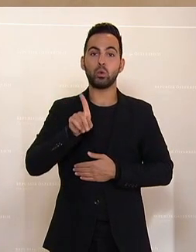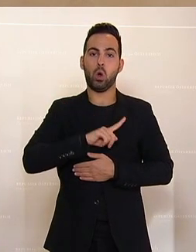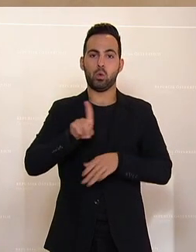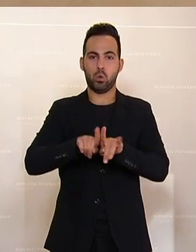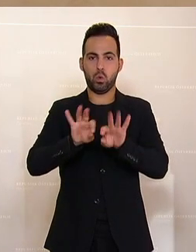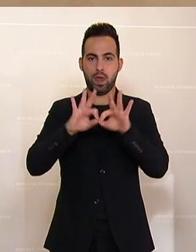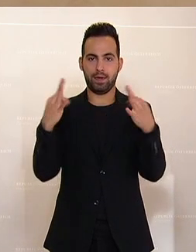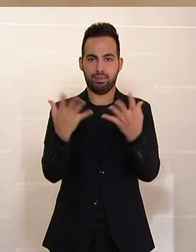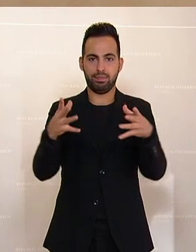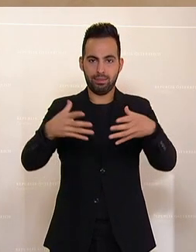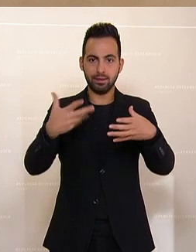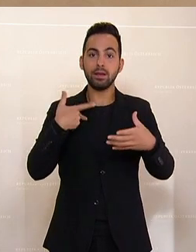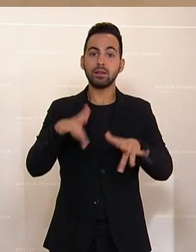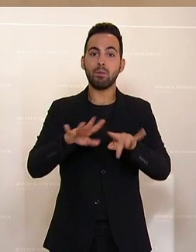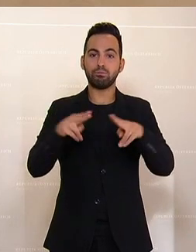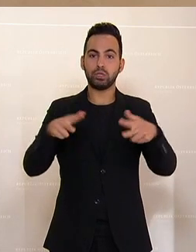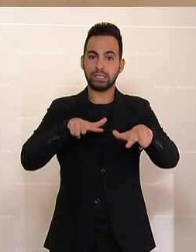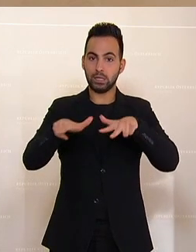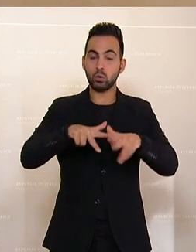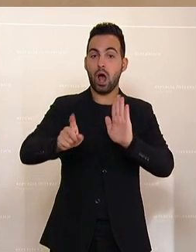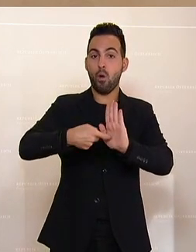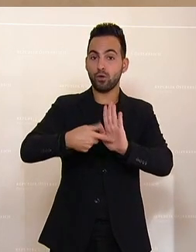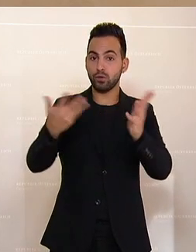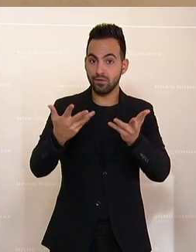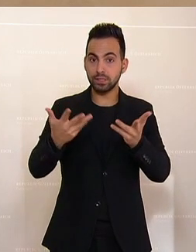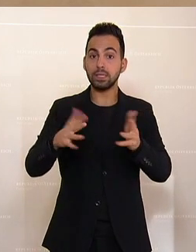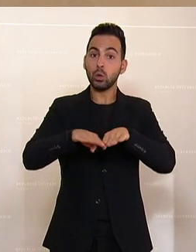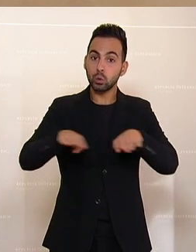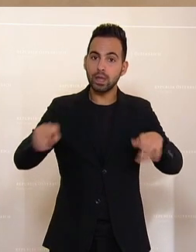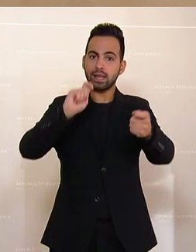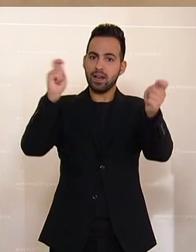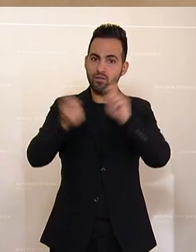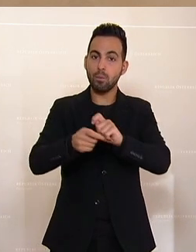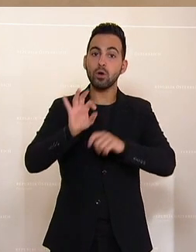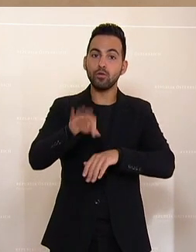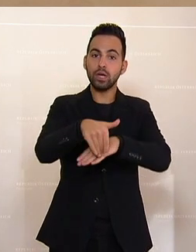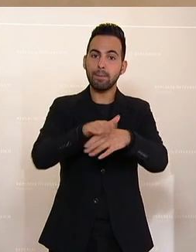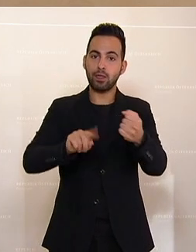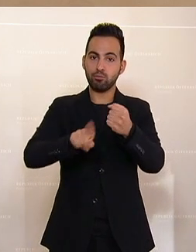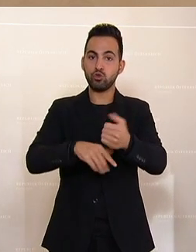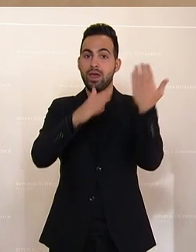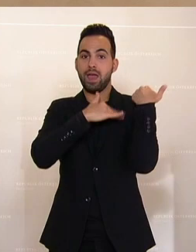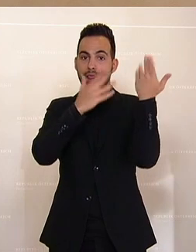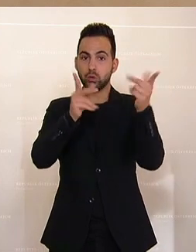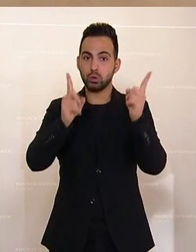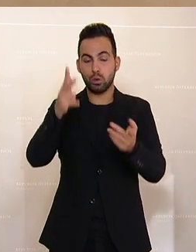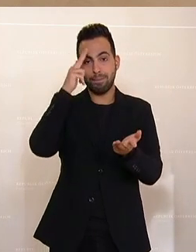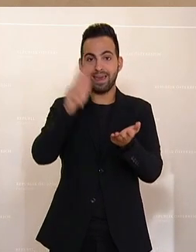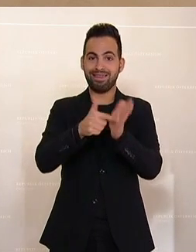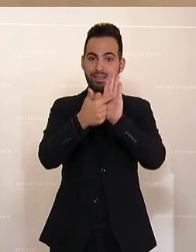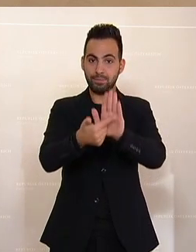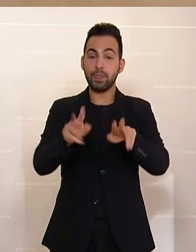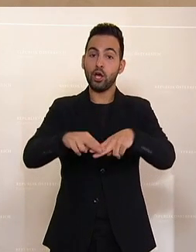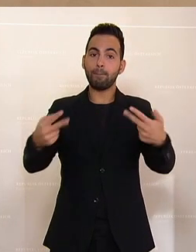Kollegen. Die Bundesregierung wird aufgefordert, sich zu einer grundlegenden Reform zur Entlastung des Gemeindebudgets zu bekennen.